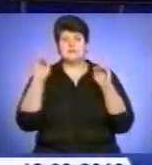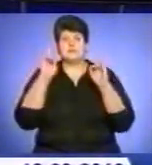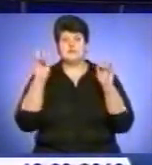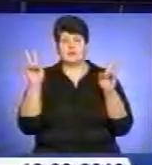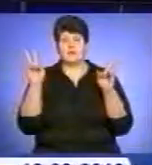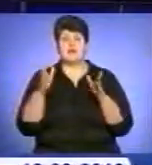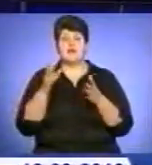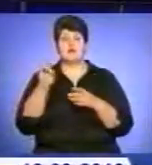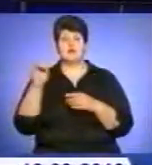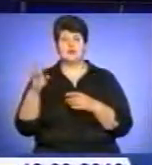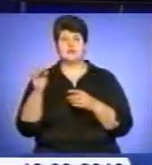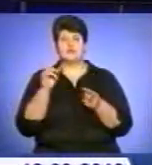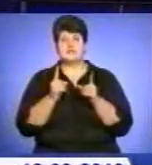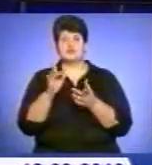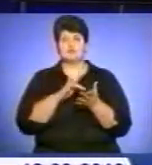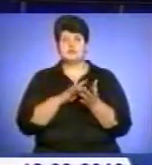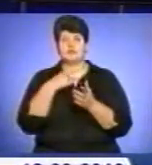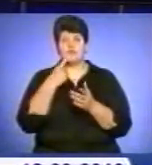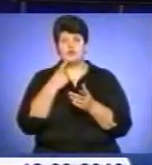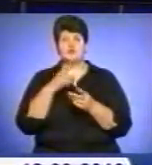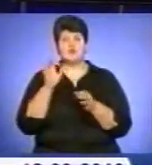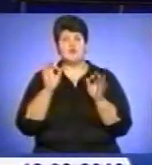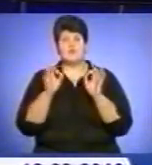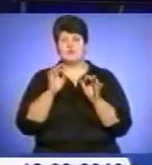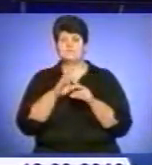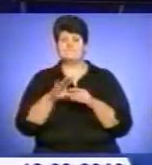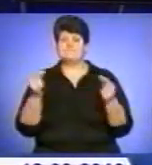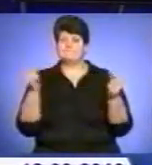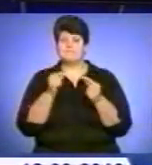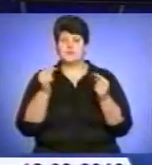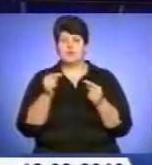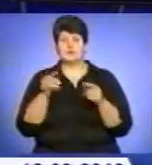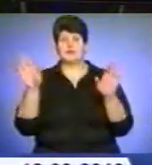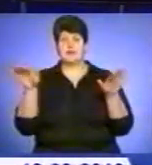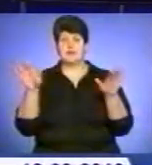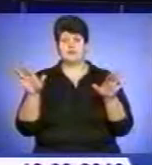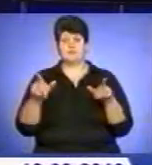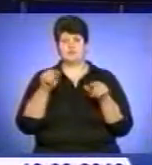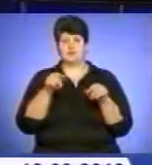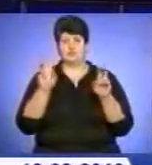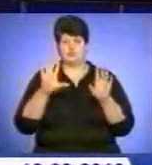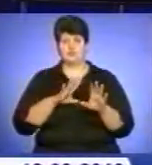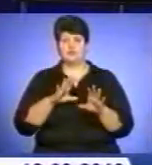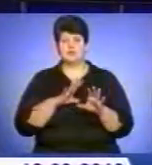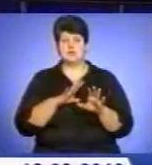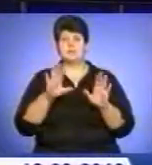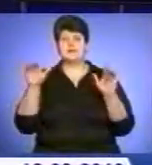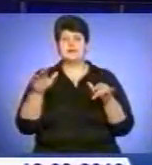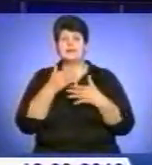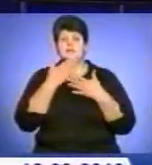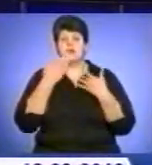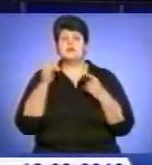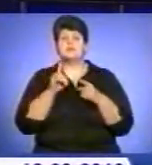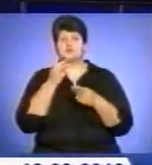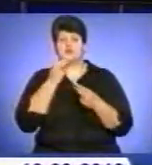еколого-натуралістичному центрі кажуть, що погода не сприяє тому, щоб лелеки оселилися у краї. Крім того, птахи не матимуть, що